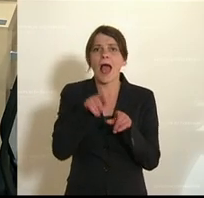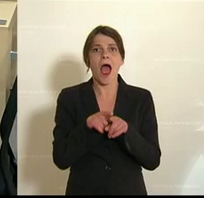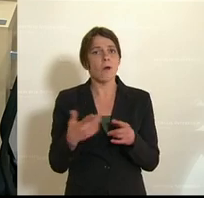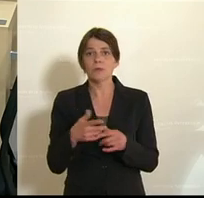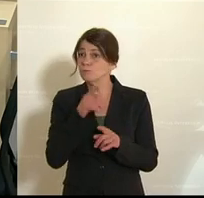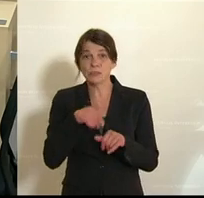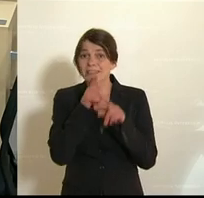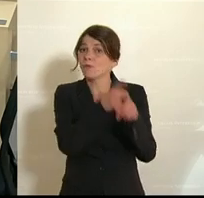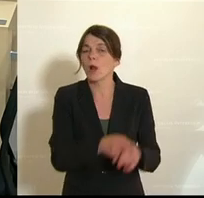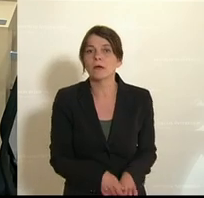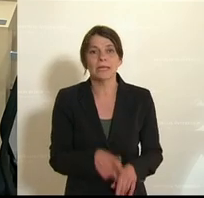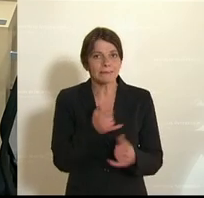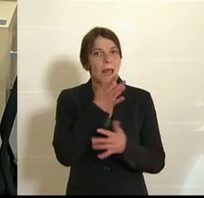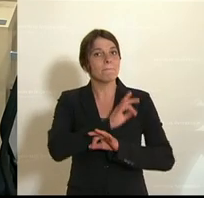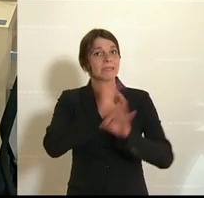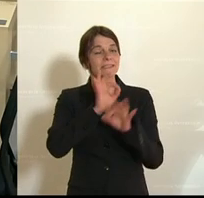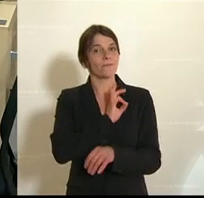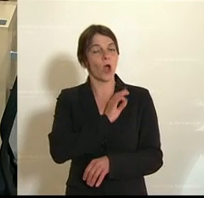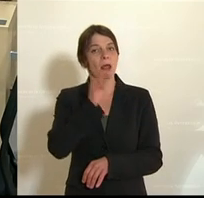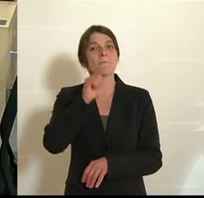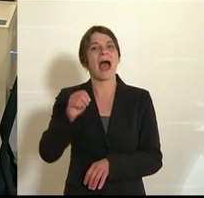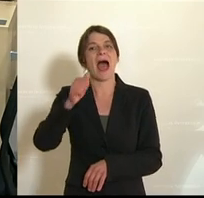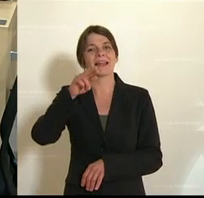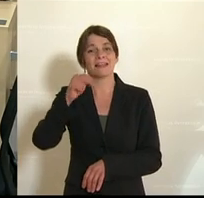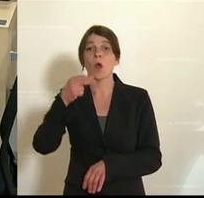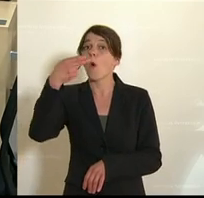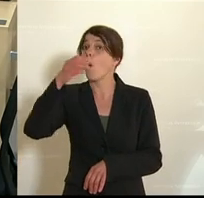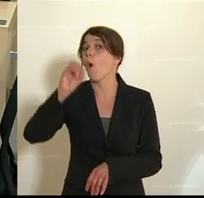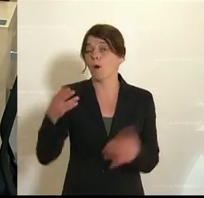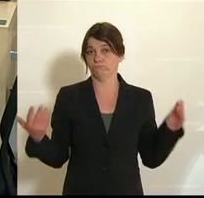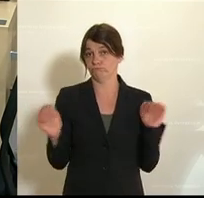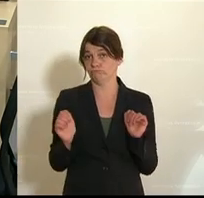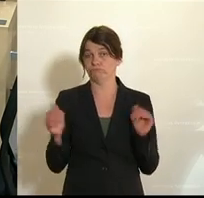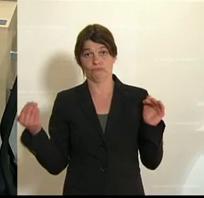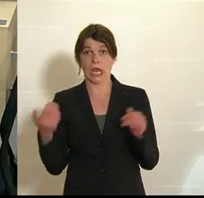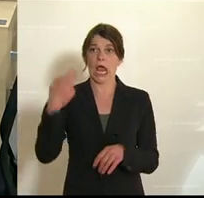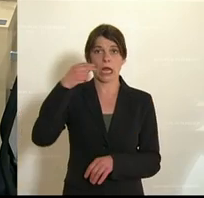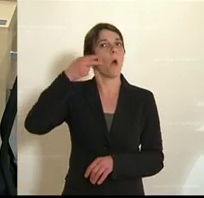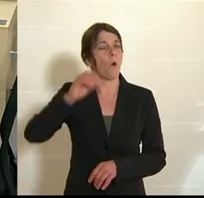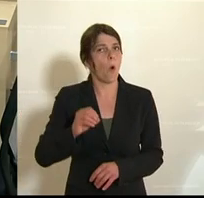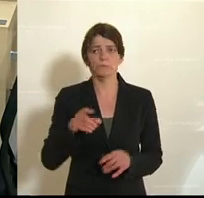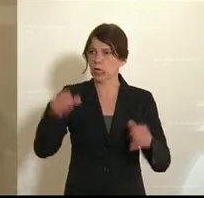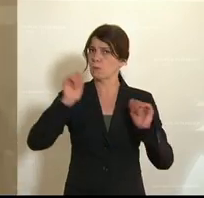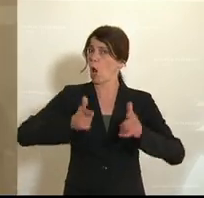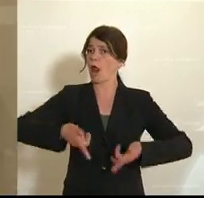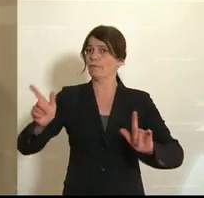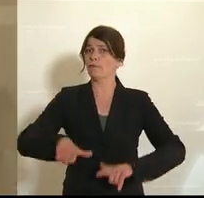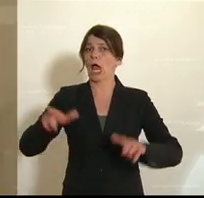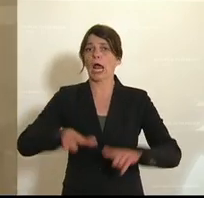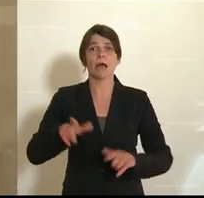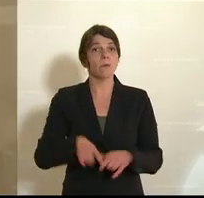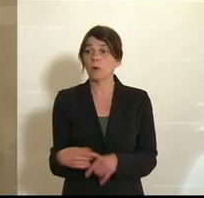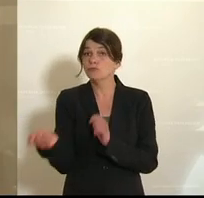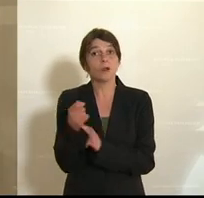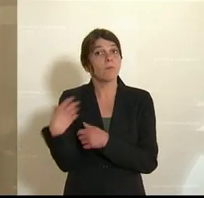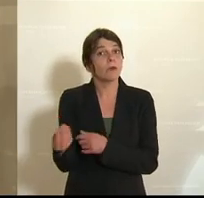Ihrem besten Freund Martin Ho. Der Herr Martin Ho kann ja in seinem Lokal feiern, offensichtlich ohne dass er